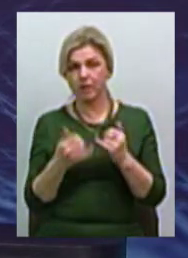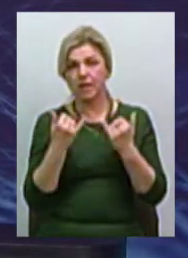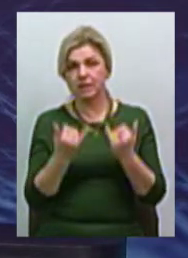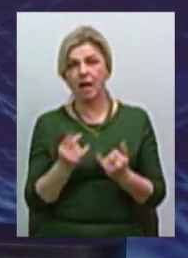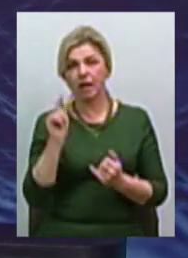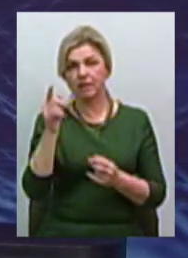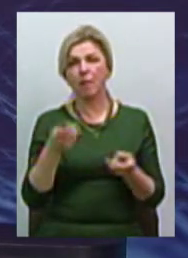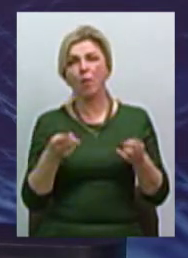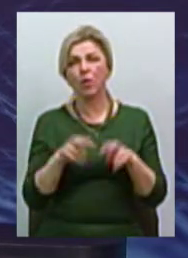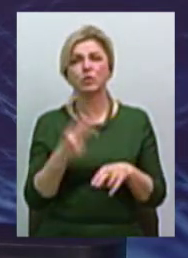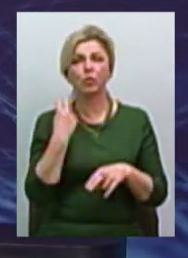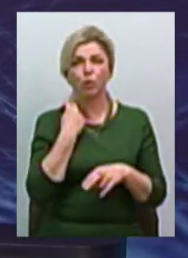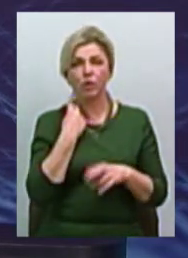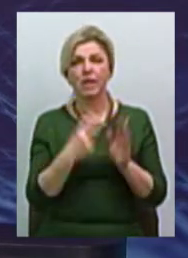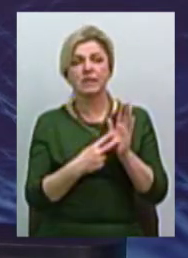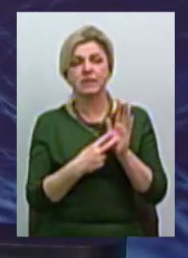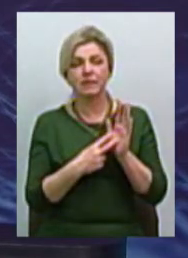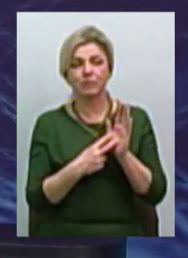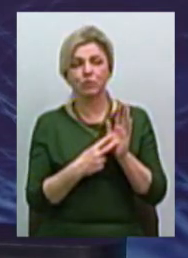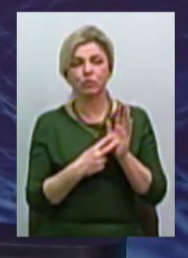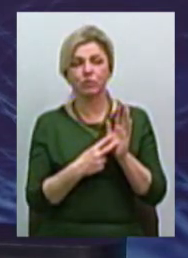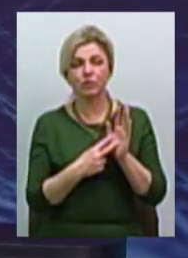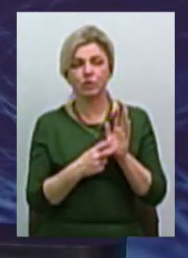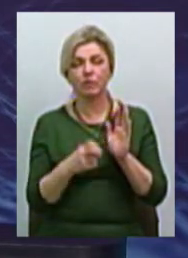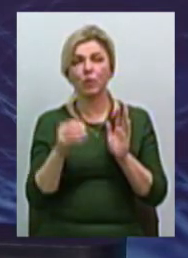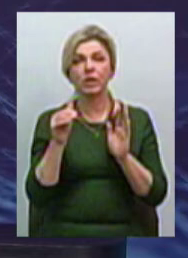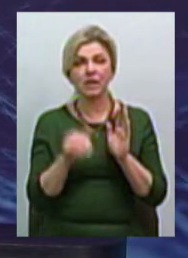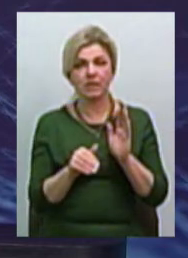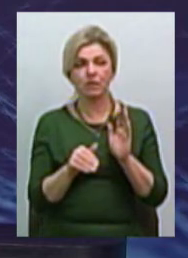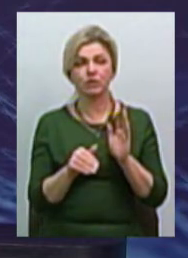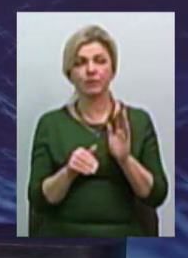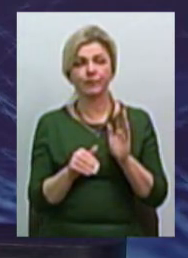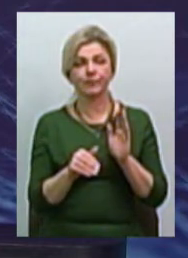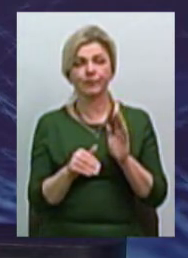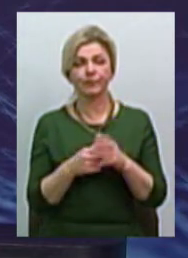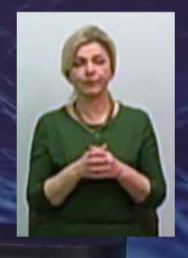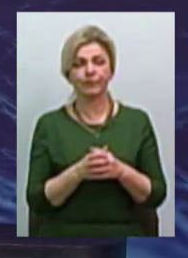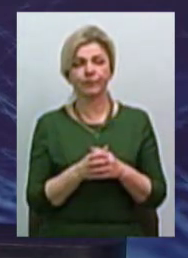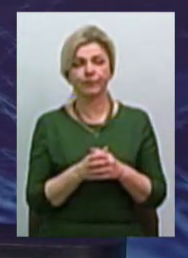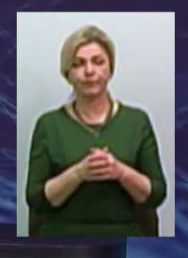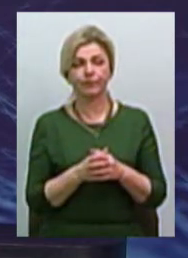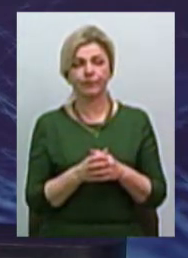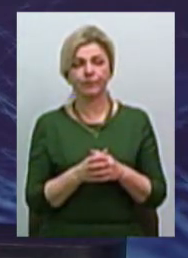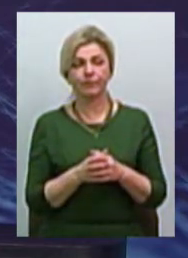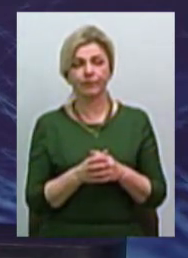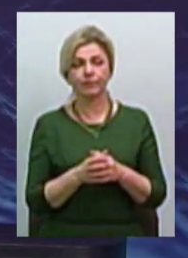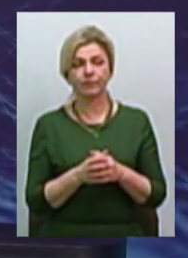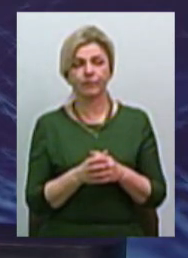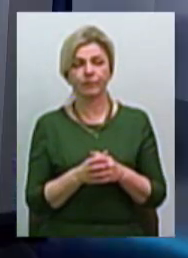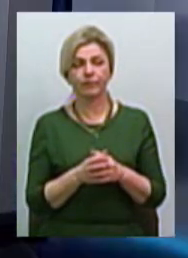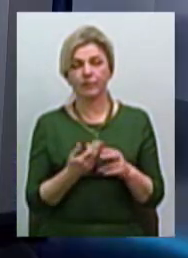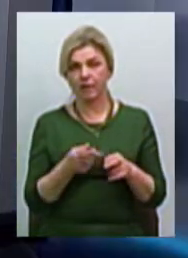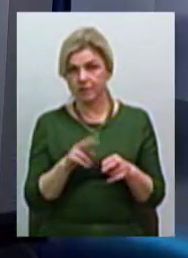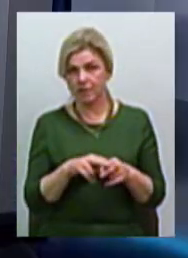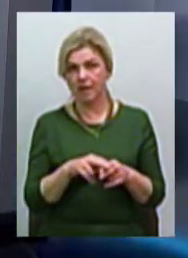залишилася заборгованості 700 тисяч, ну, понад 700 тисяч. І це